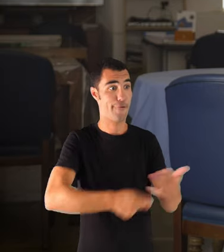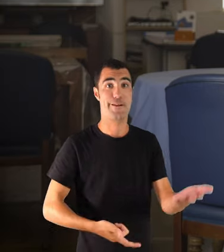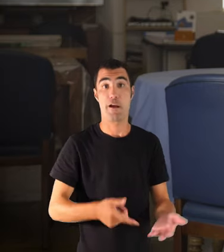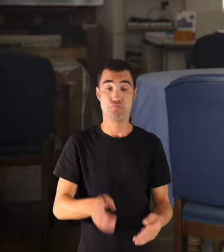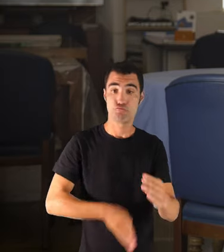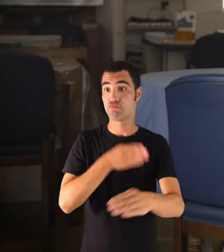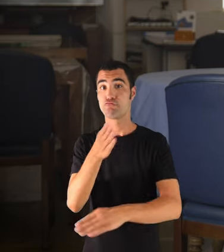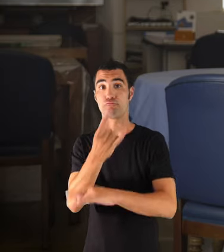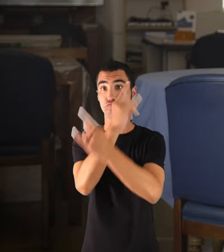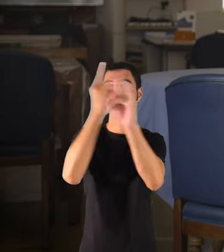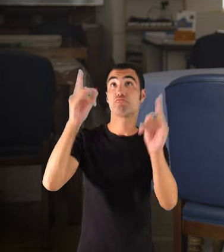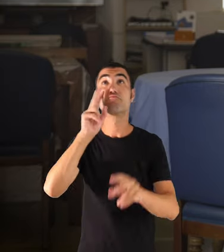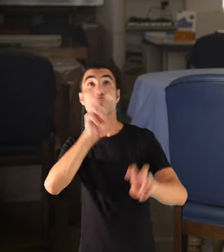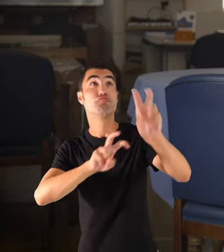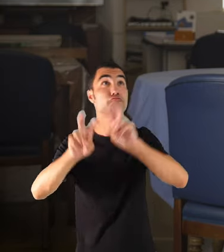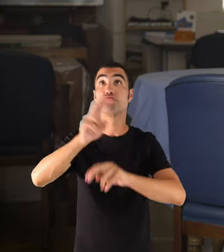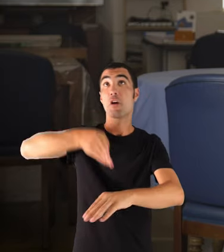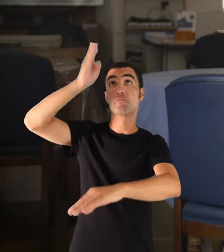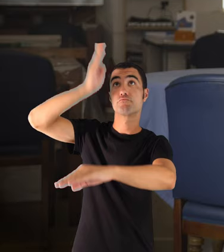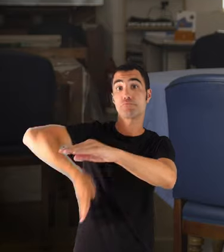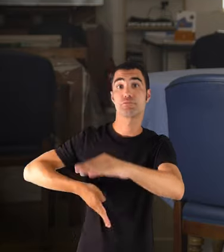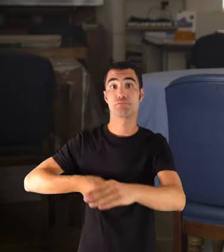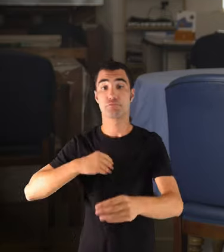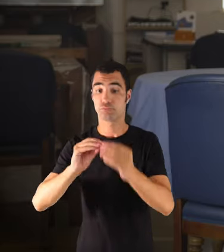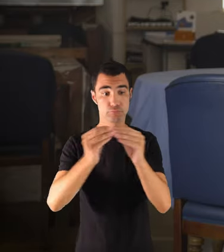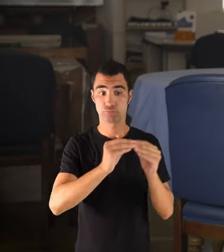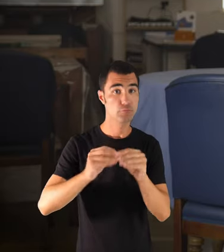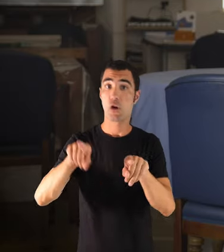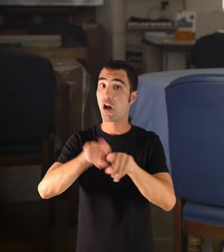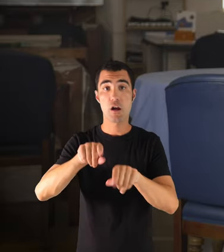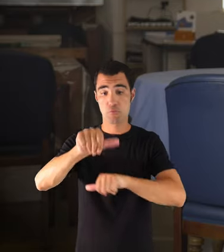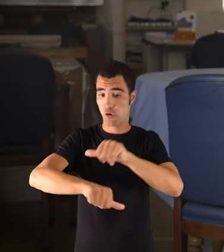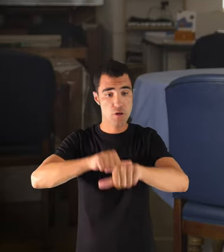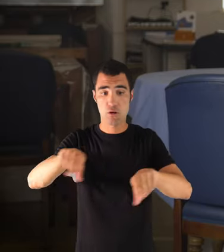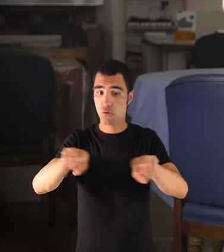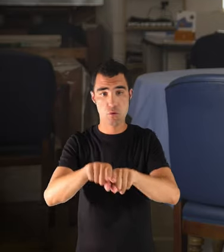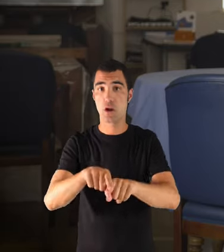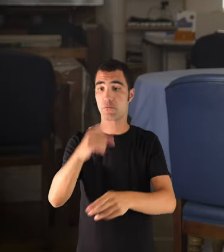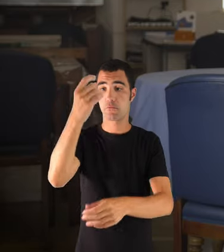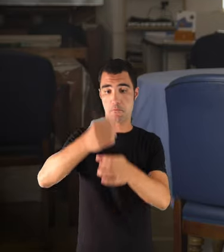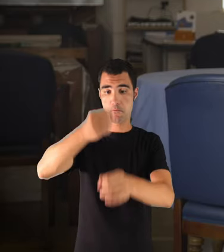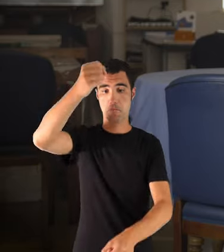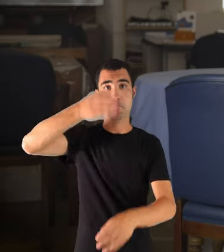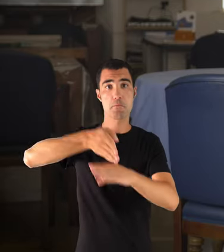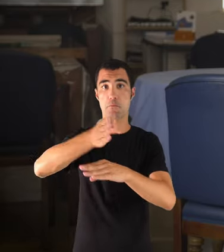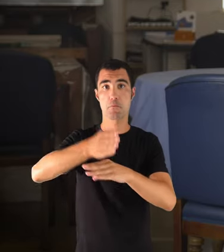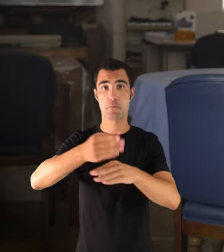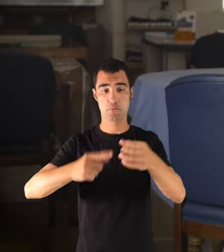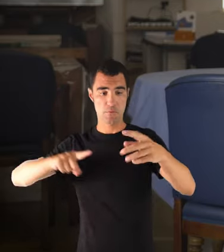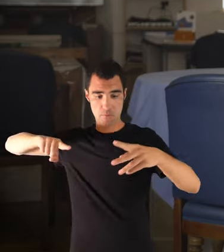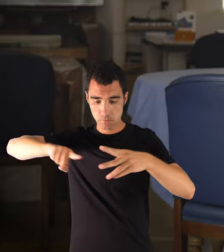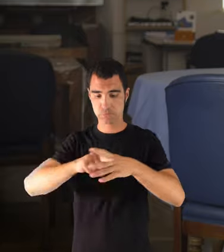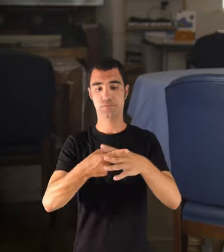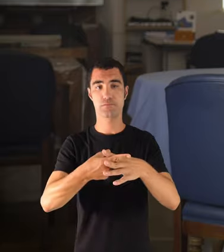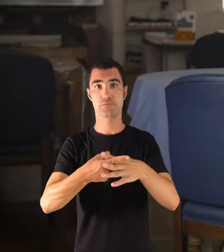dins l'espinari i anàvem un pid, i també feien el mateix rituari i posàvem el palo, fèiem un forat per posar-hi un